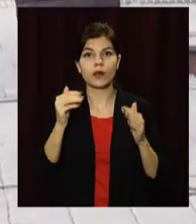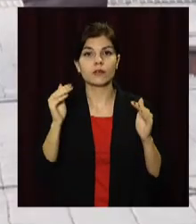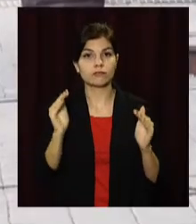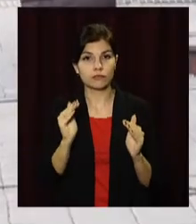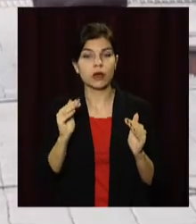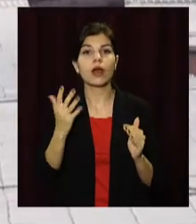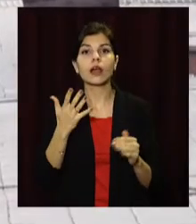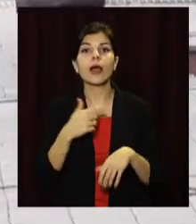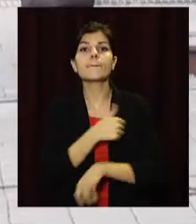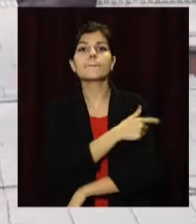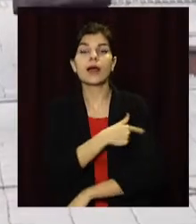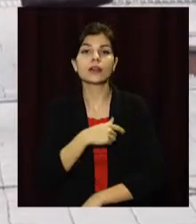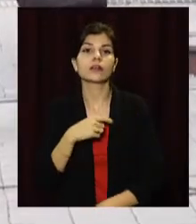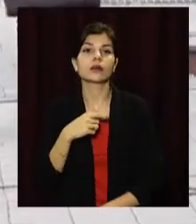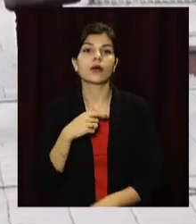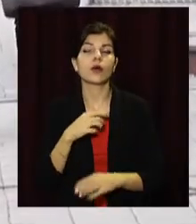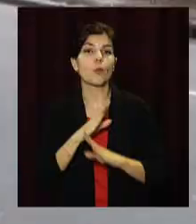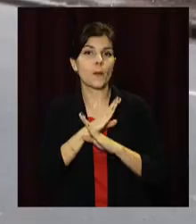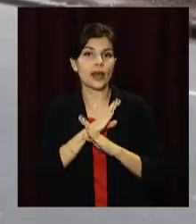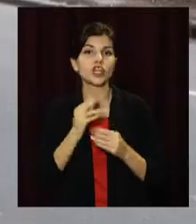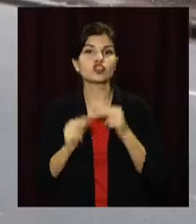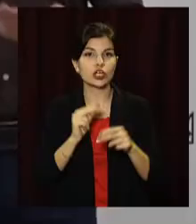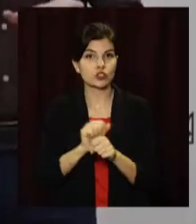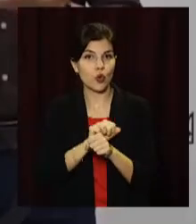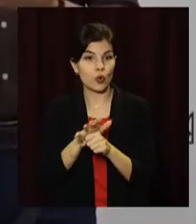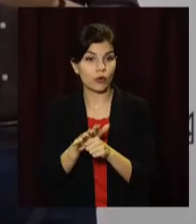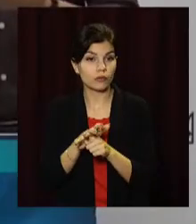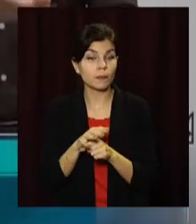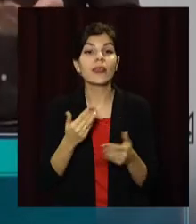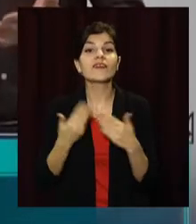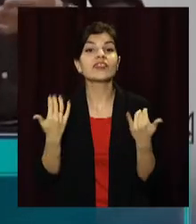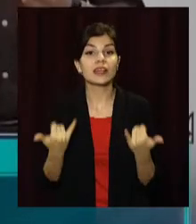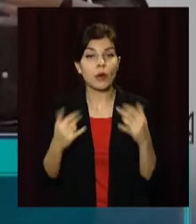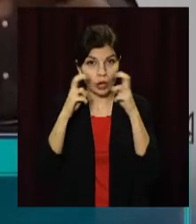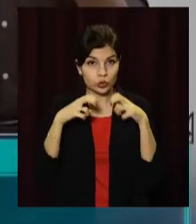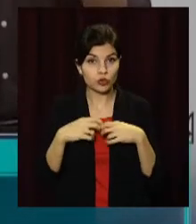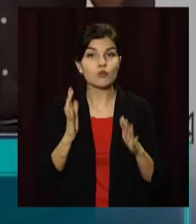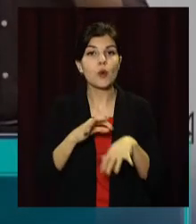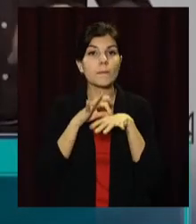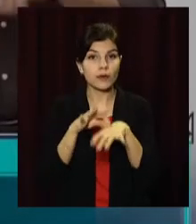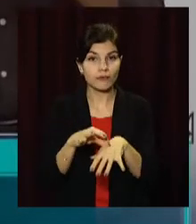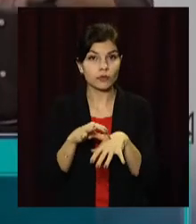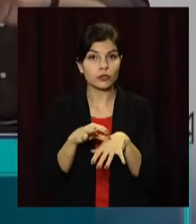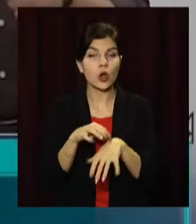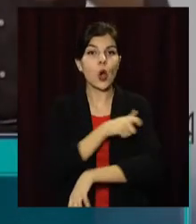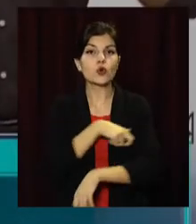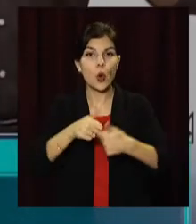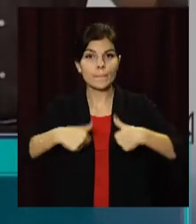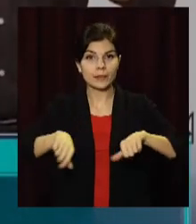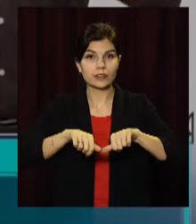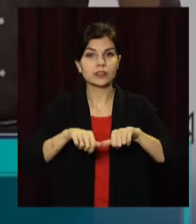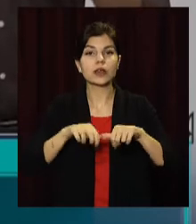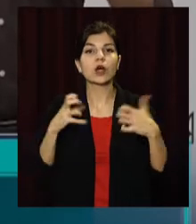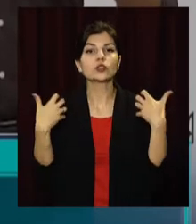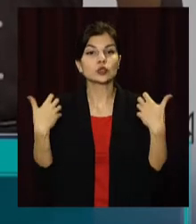яких медики померли через COVID-19. Відтепер розслідування будуть проводитись комісією захладу